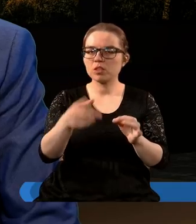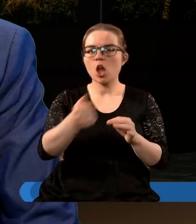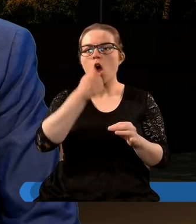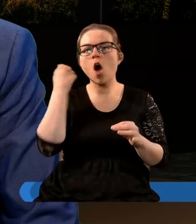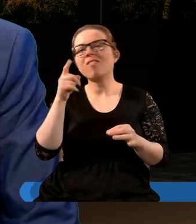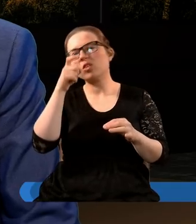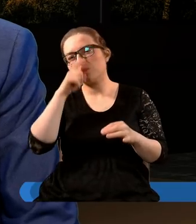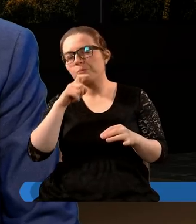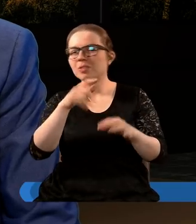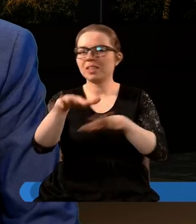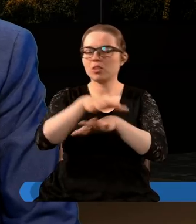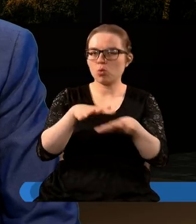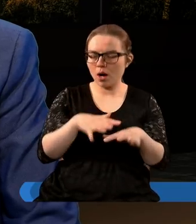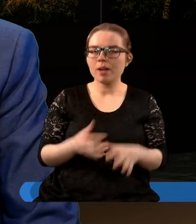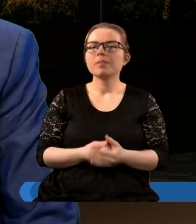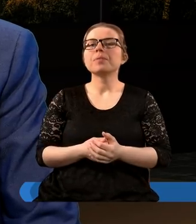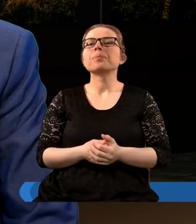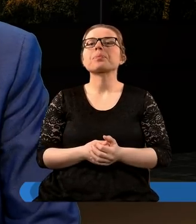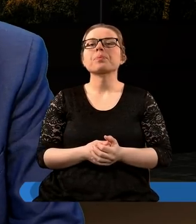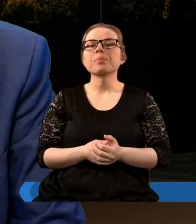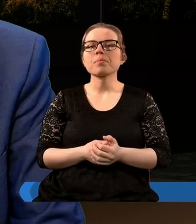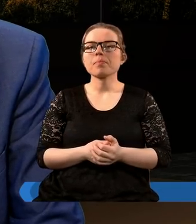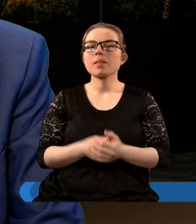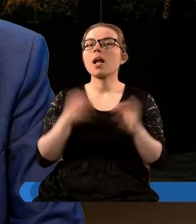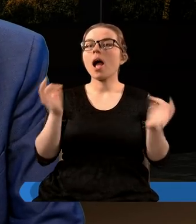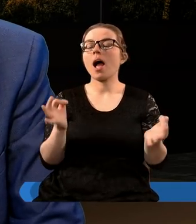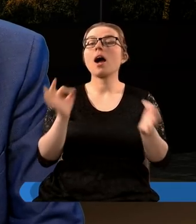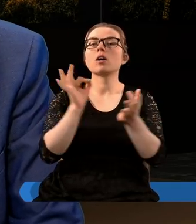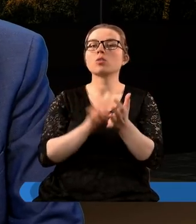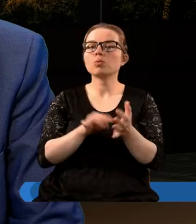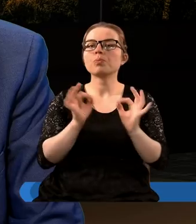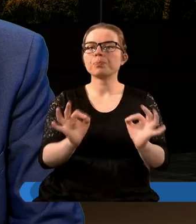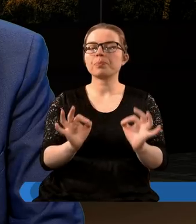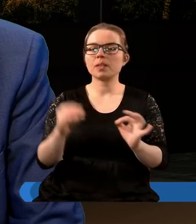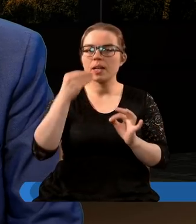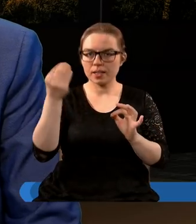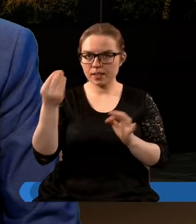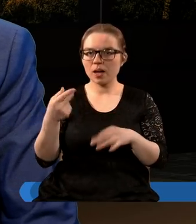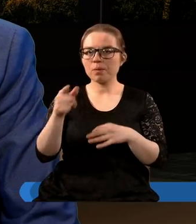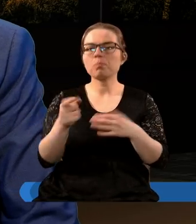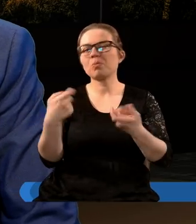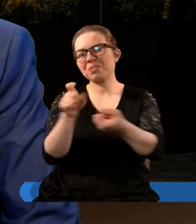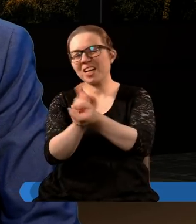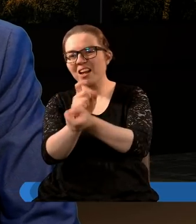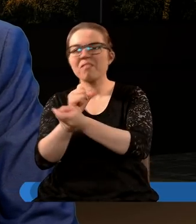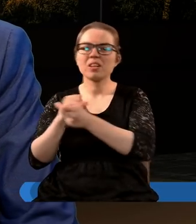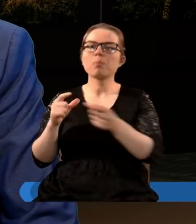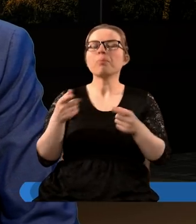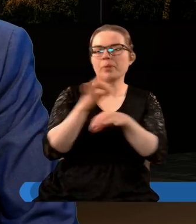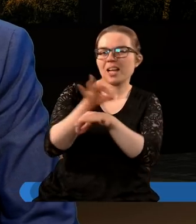owo cudzołóstwo duchowe, prawda? A która jeszcze wszystkich, którzy się temu sprzeciwiali,